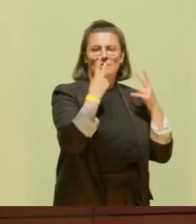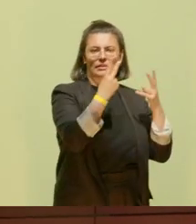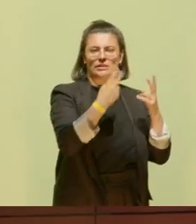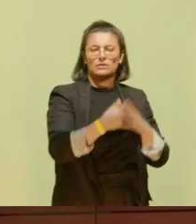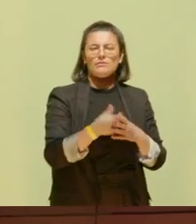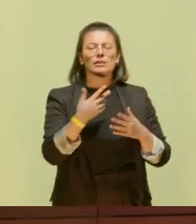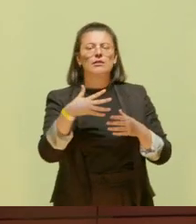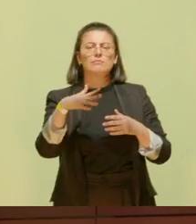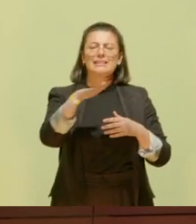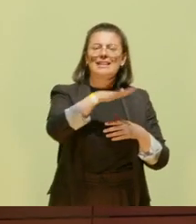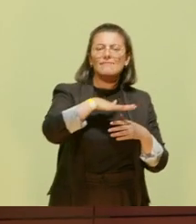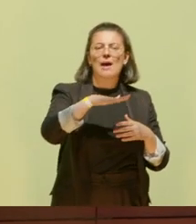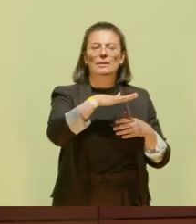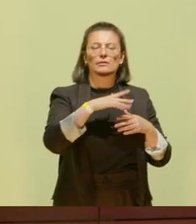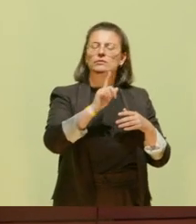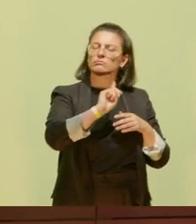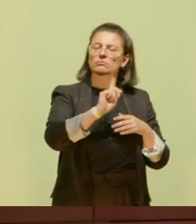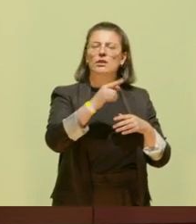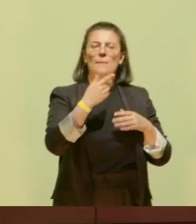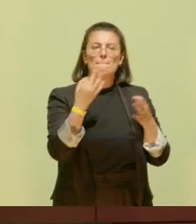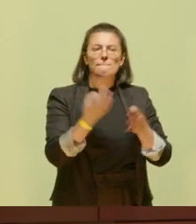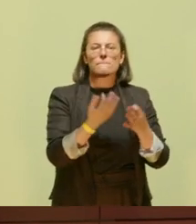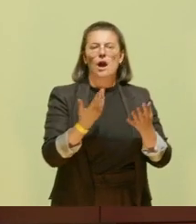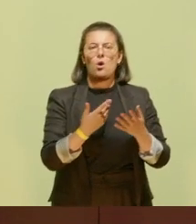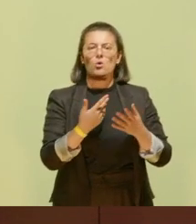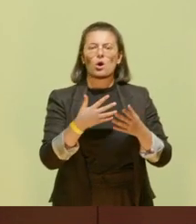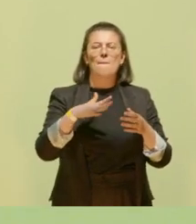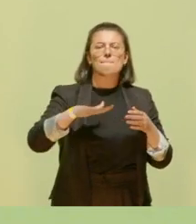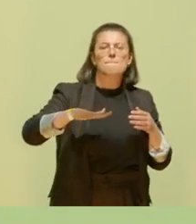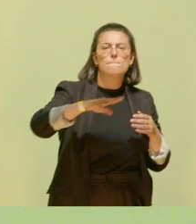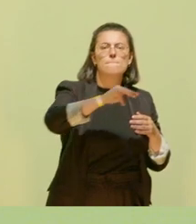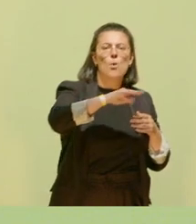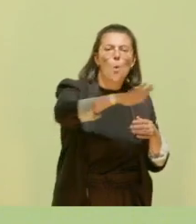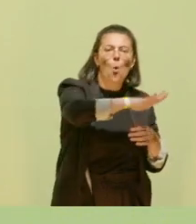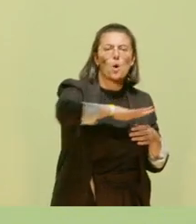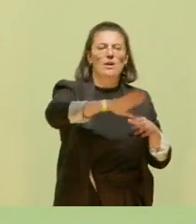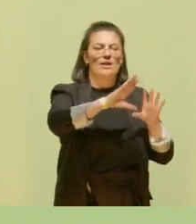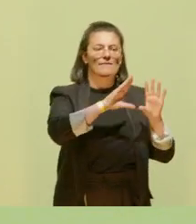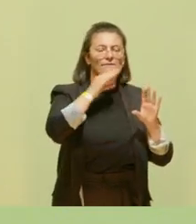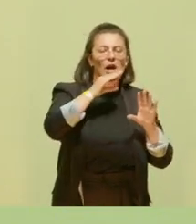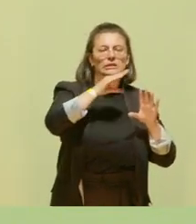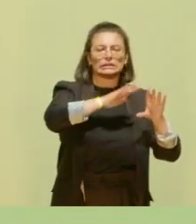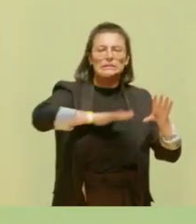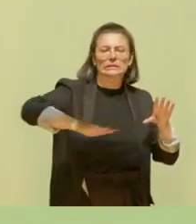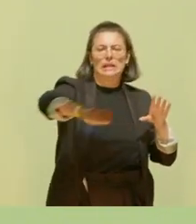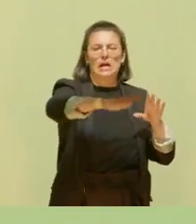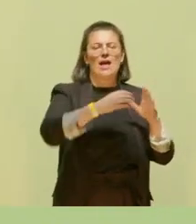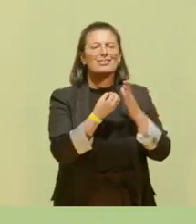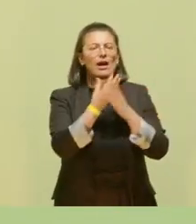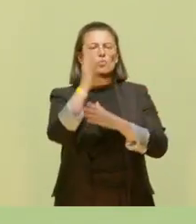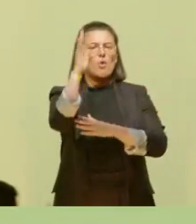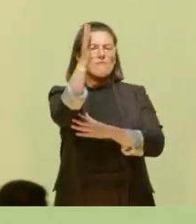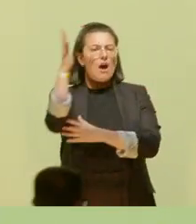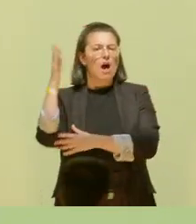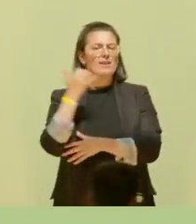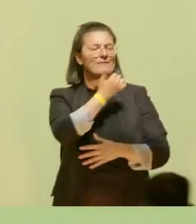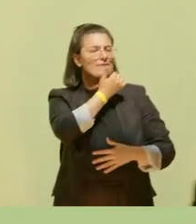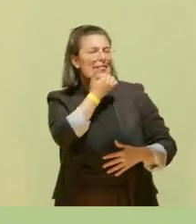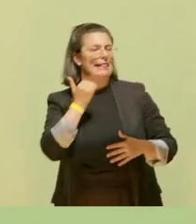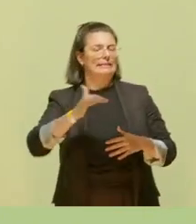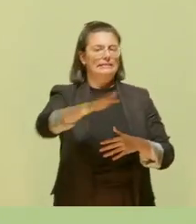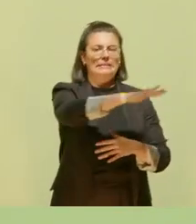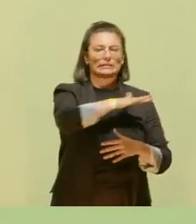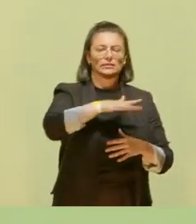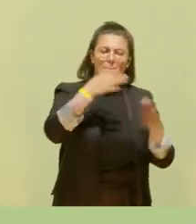Gewerbegebiet. Nee, wir brauchen Wiedervernässung, wir brauchen Moore, wir brauchen Feuchtwiesen, Auwälder, Naturwälder, Wildnisentwicklung.